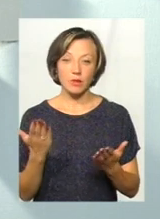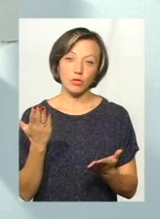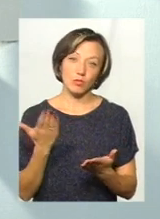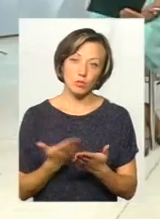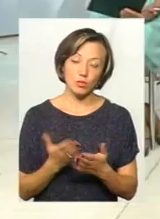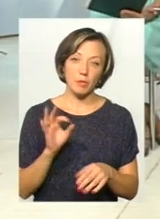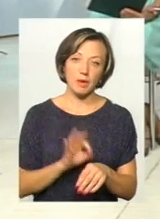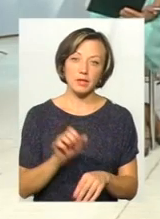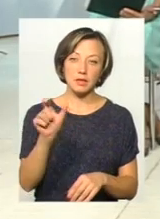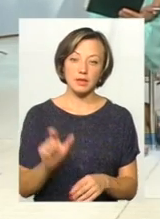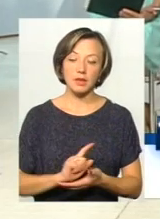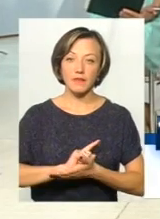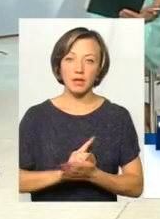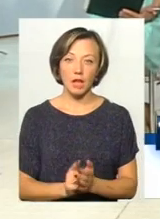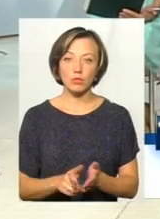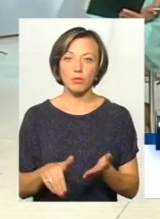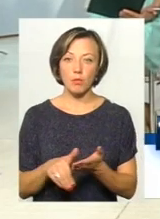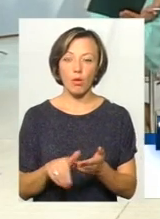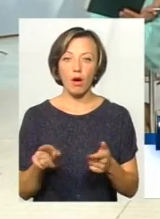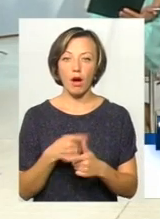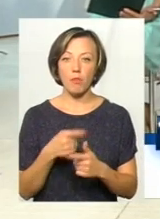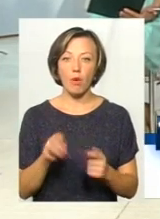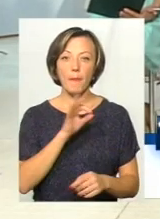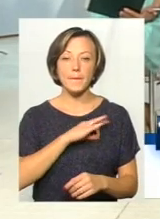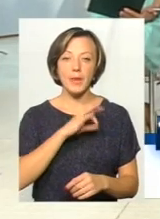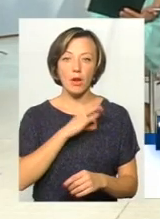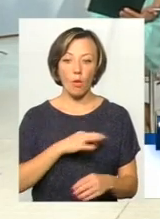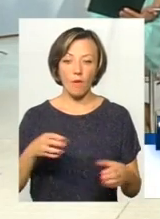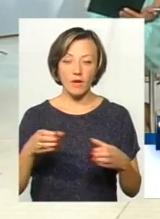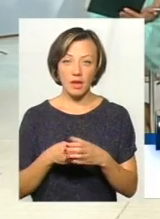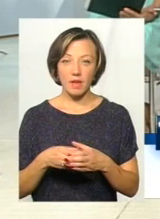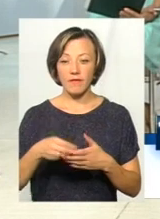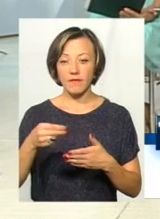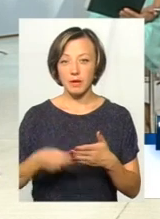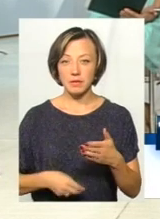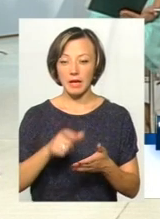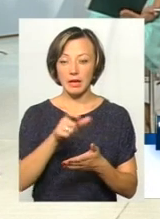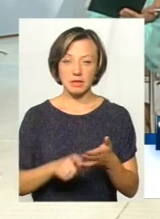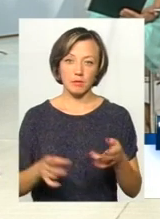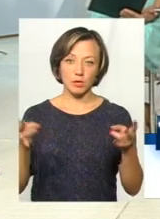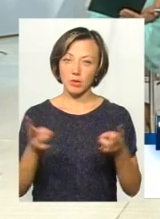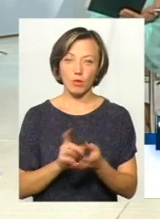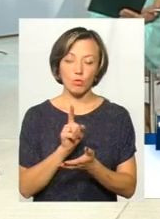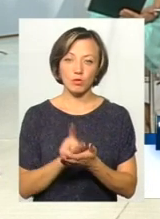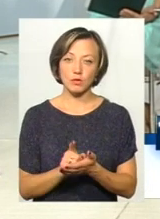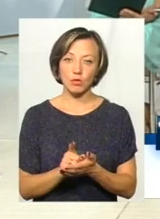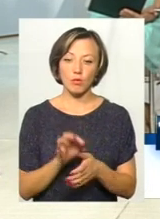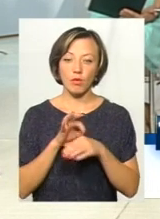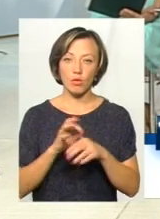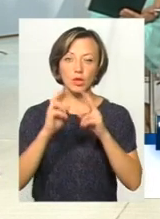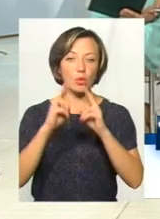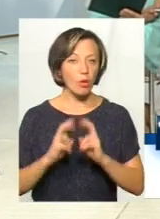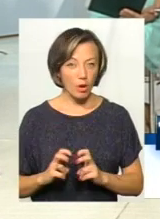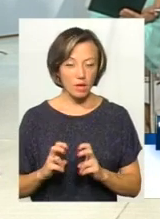пацієнти, які потребують невідкладної допомоги або пільговики, можливо, виписати їм просто рецепт необхідно, не обов'язково ж там проводити